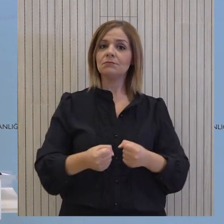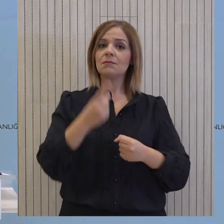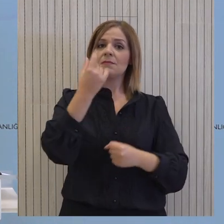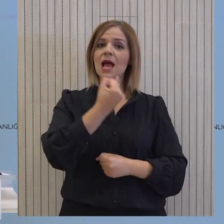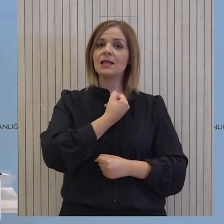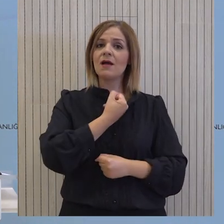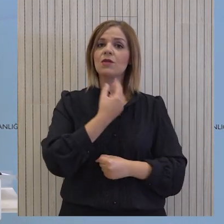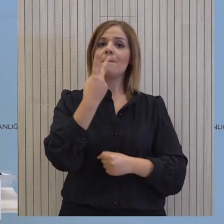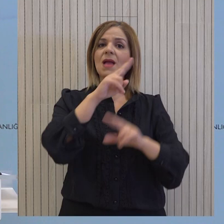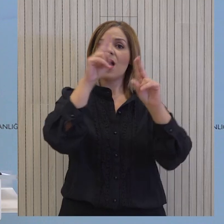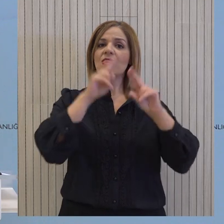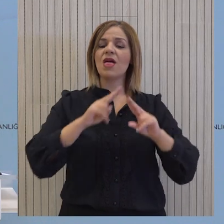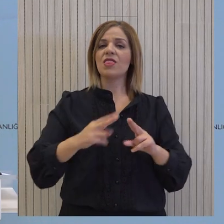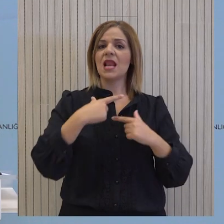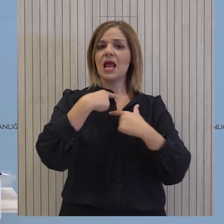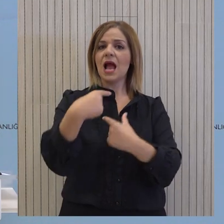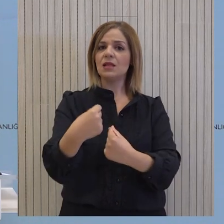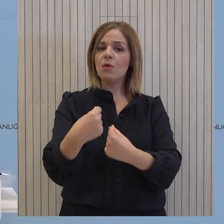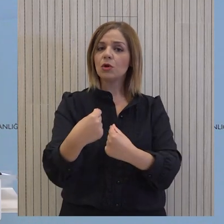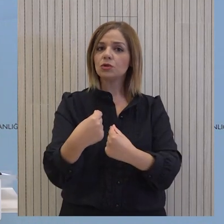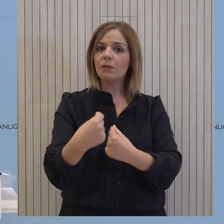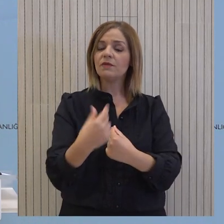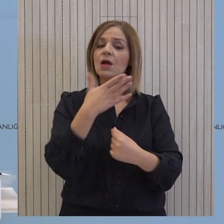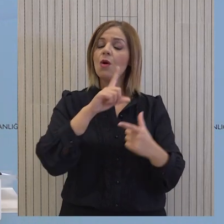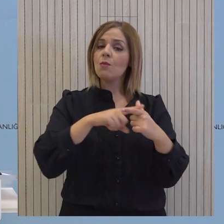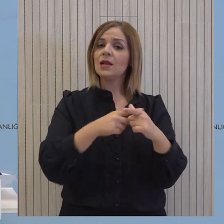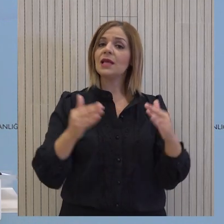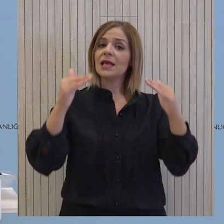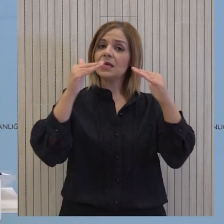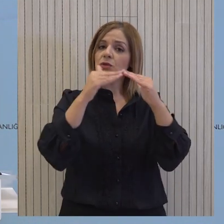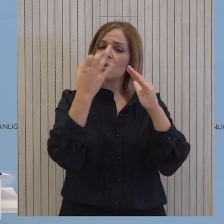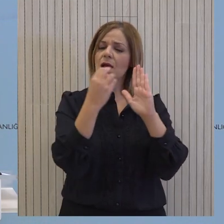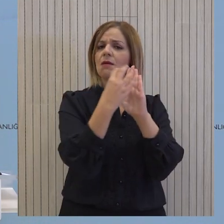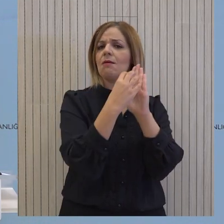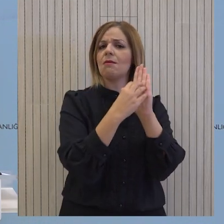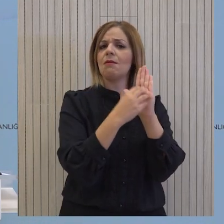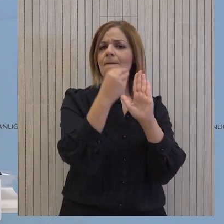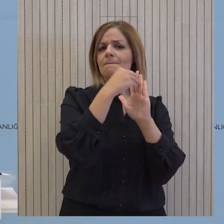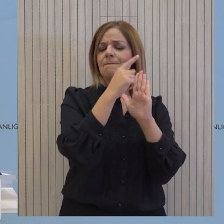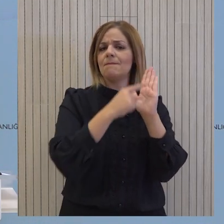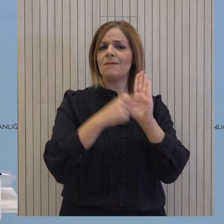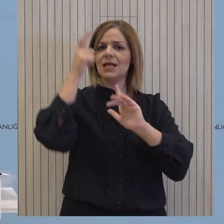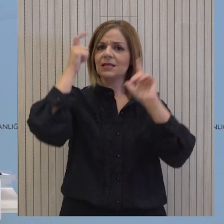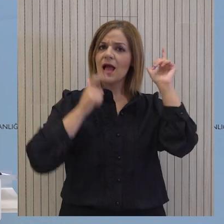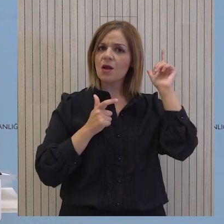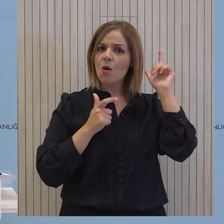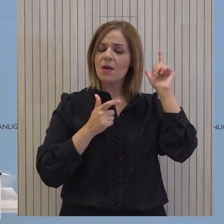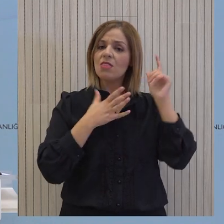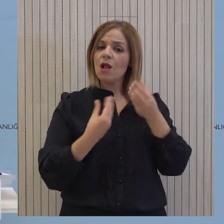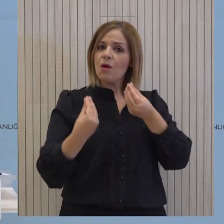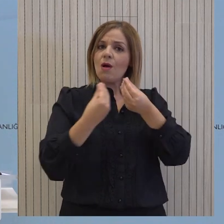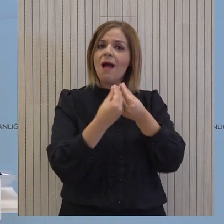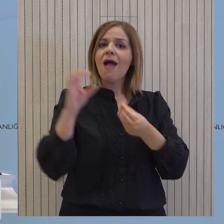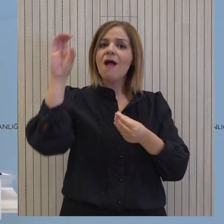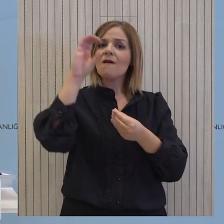ηθαγένεια και μια διεθνή προσωπικότητα, με πολιτική ισότητα όπως αυτή ορίζεται στα σχετικά ψηφίσματα των ΗΕ και που να συνάδει με το